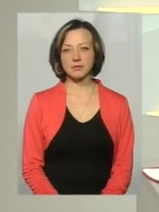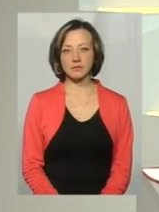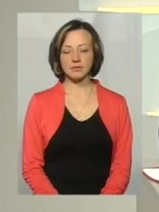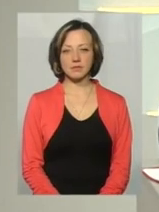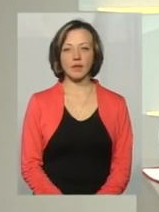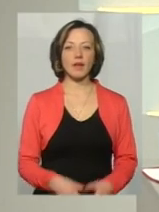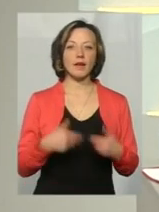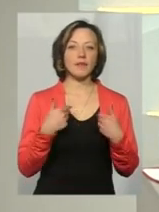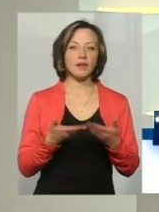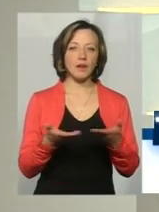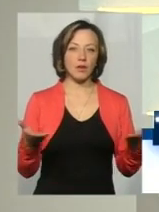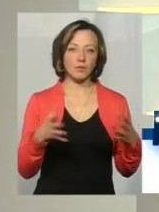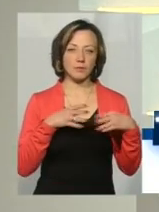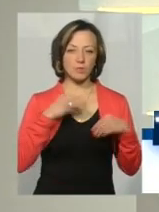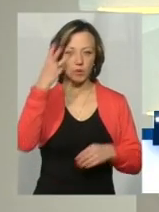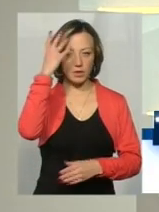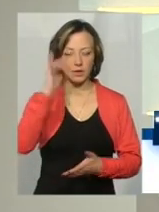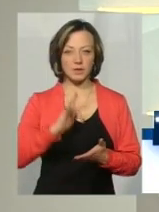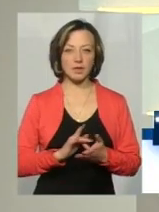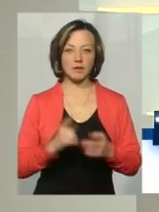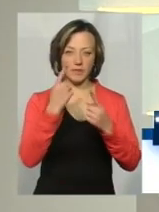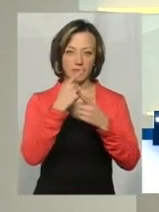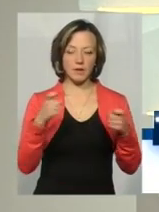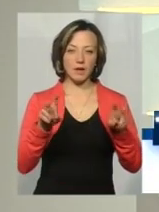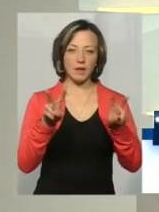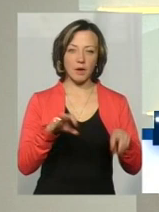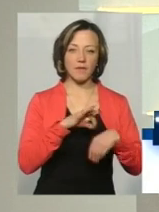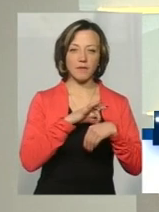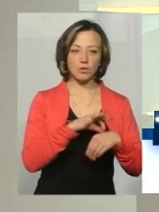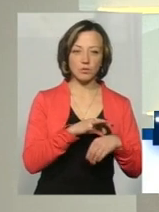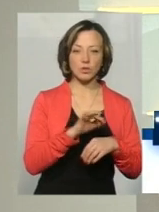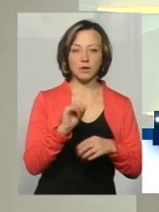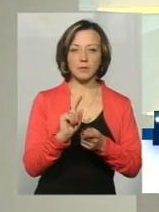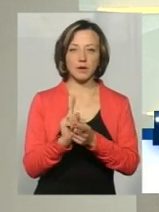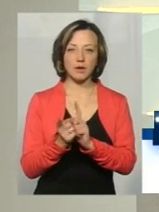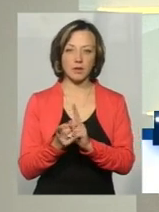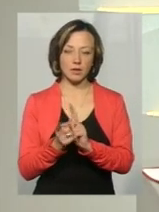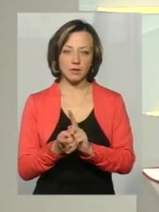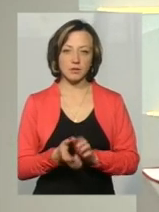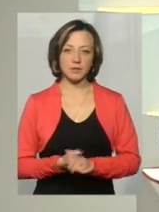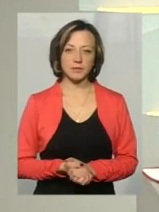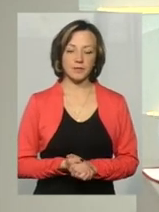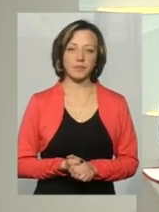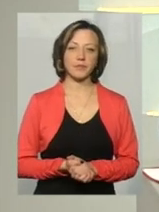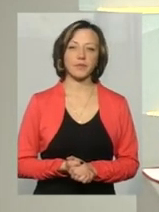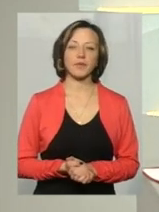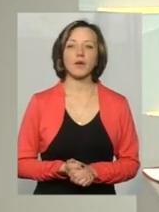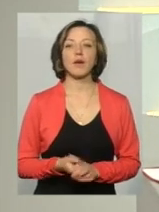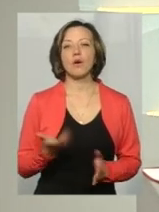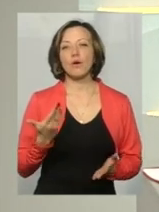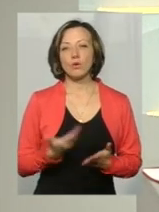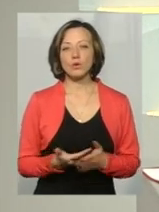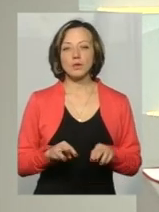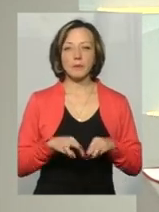Вітаю всіх, хто приєднався до телеканалу Поділля Центр. В ефірі тема. Для вас працює Володимир Гординський та Ольга Редак перекладає на мову жестів. Отож,